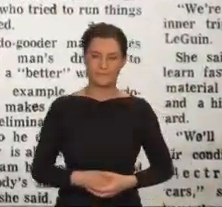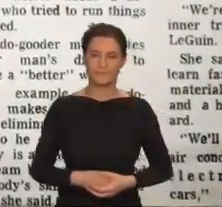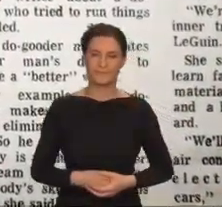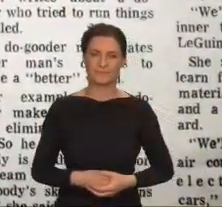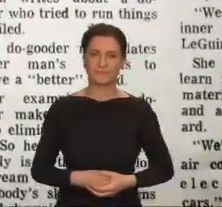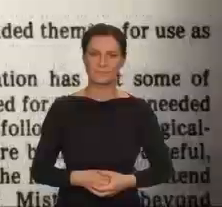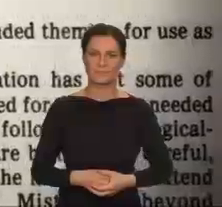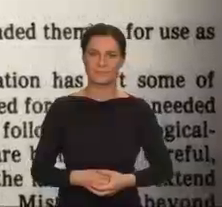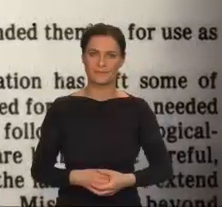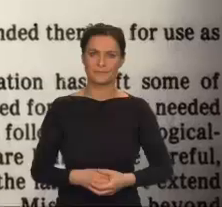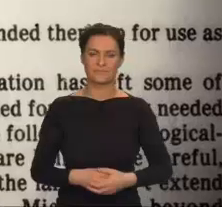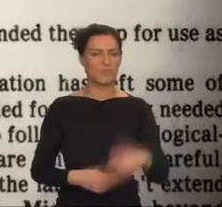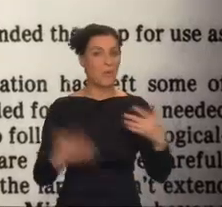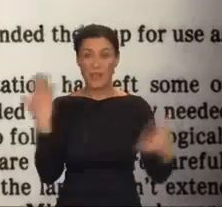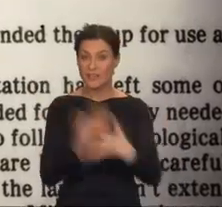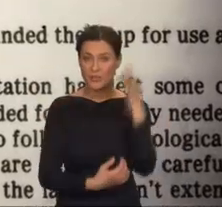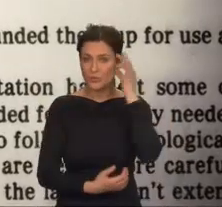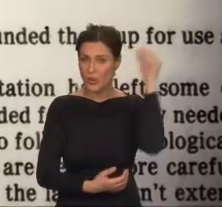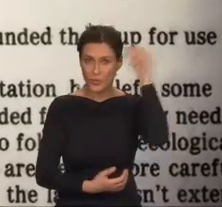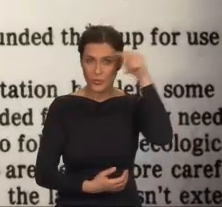Okazały się jej żywiołym.